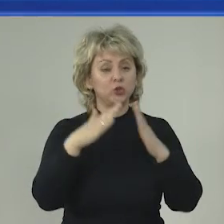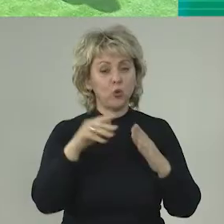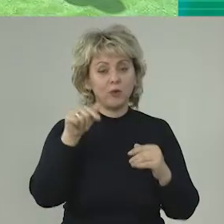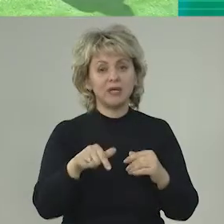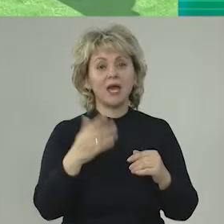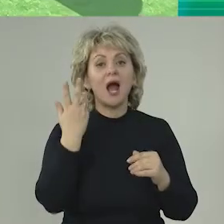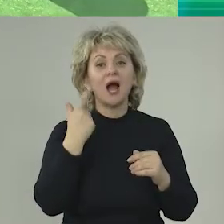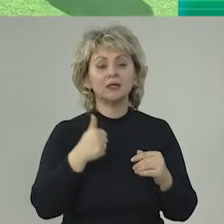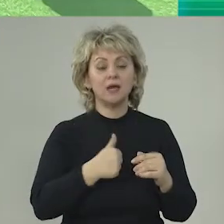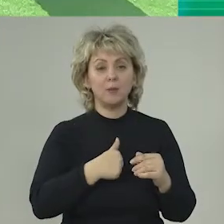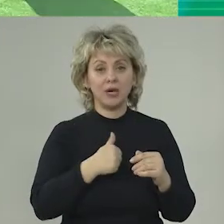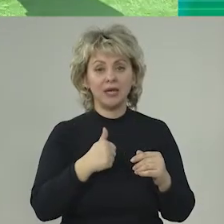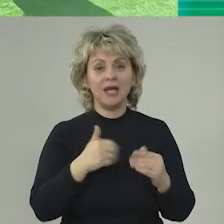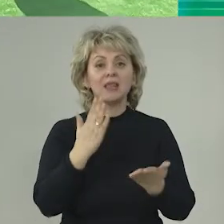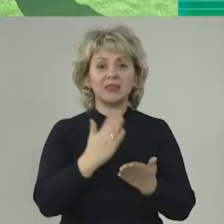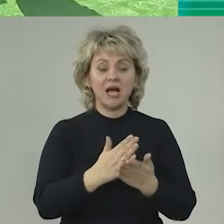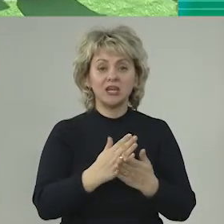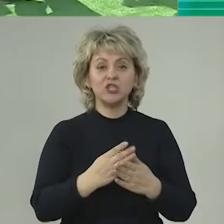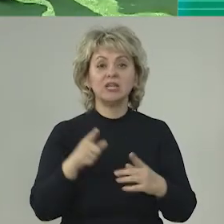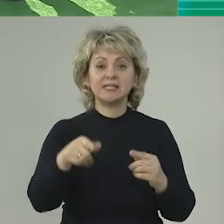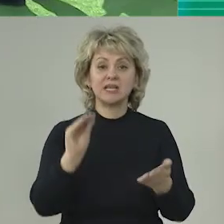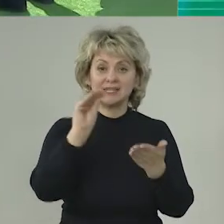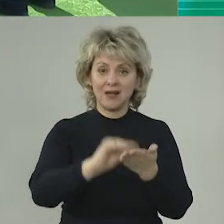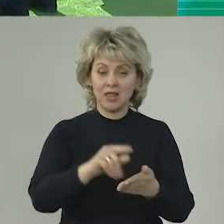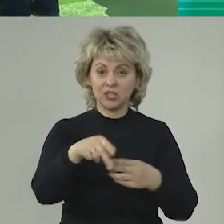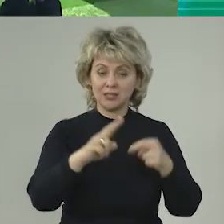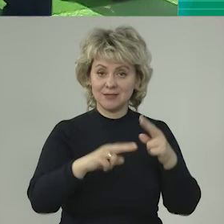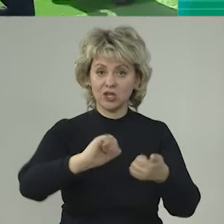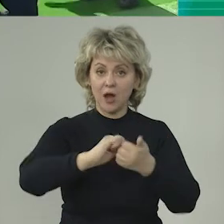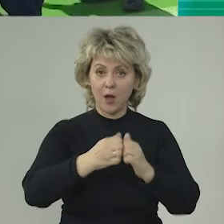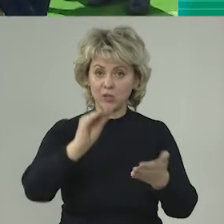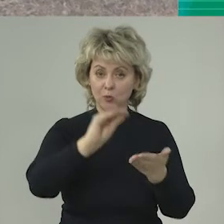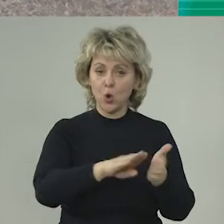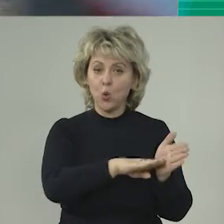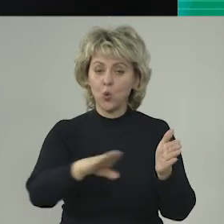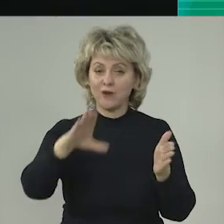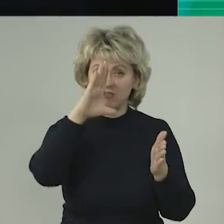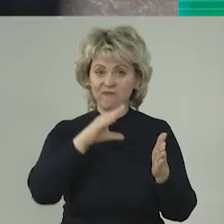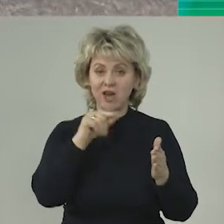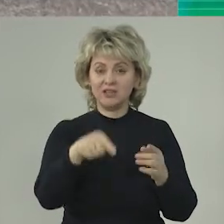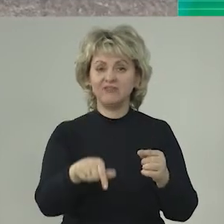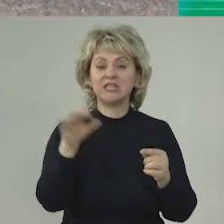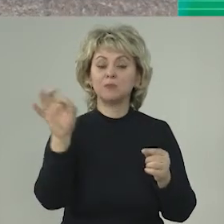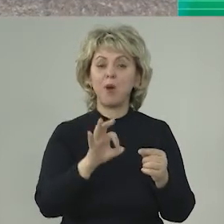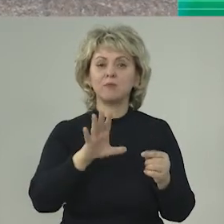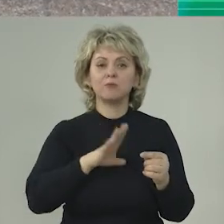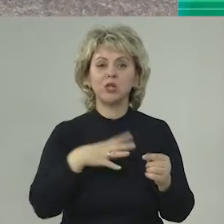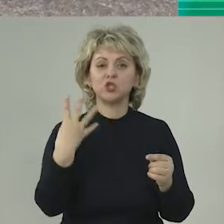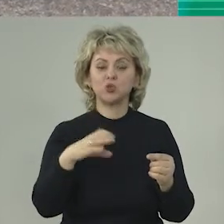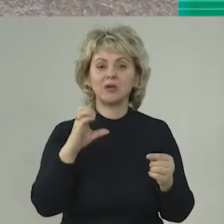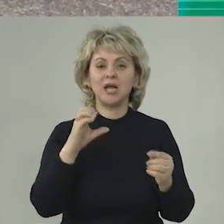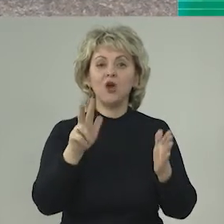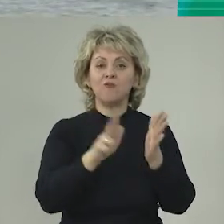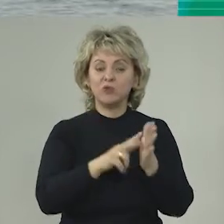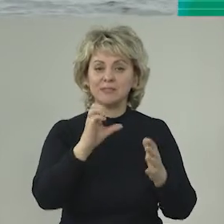домиков. Вот когда мы находились на церемонии закладки камня, уровень воды в этот момент был на